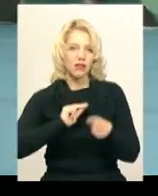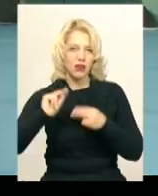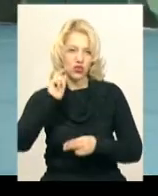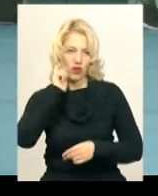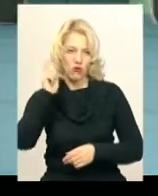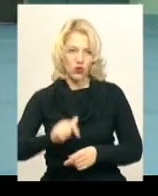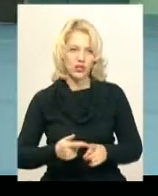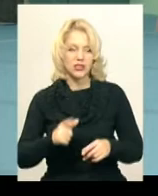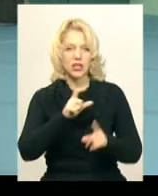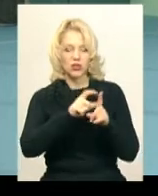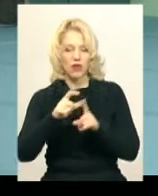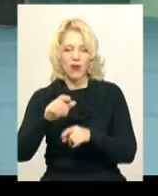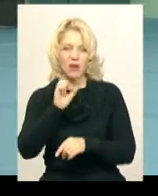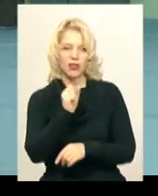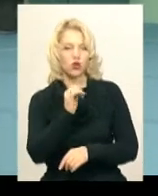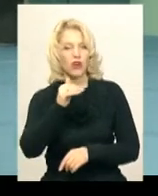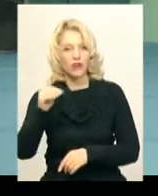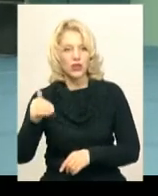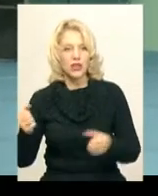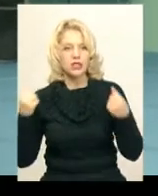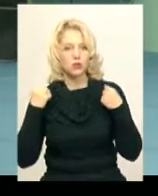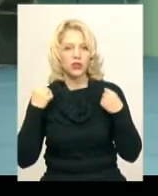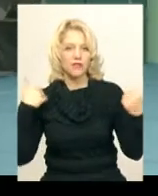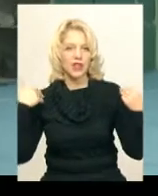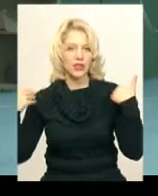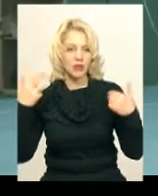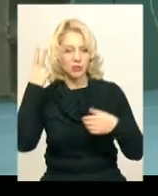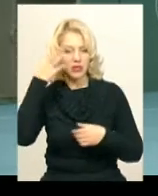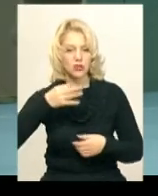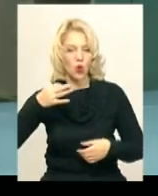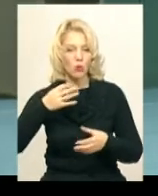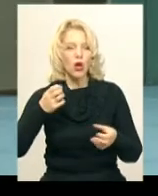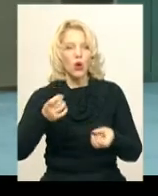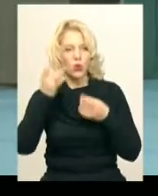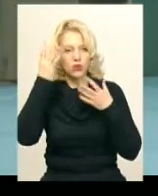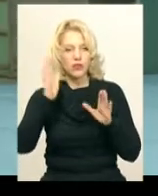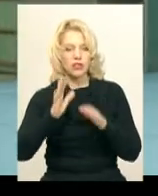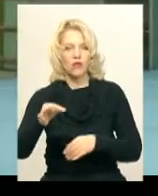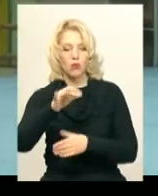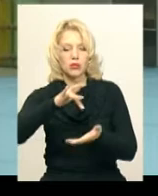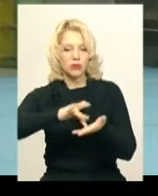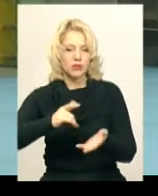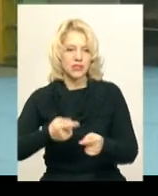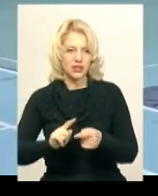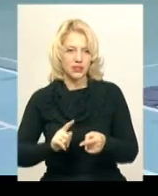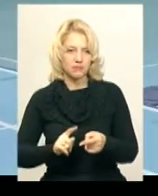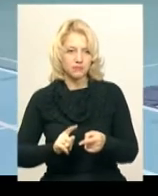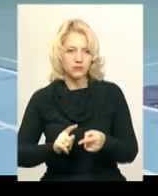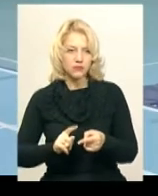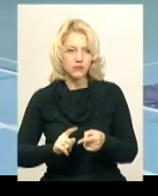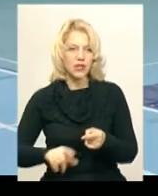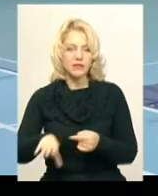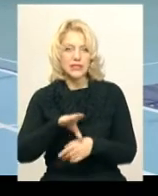За словами Анатолія Федесеєва, спортивна гімнастика в Хмельницькій області культивується лише в обласному центрі фізичного виховання учнівської молоді. Всі